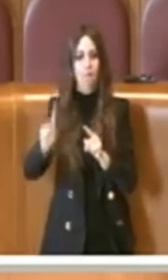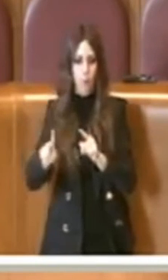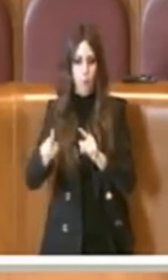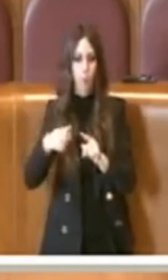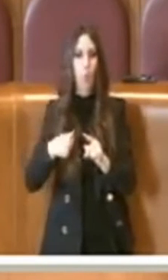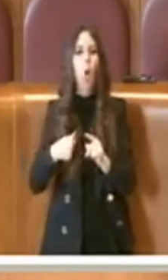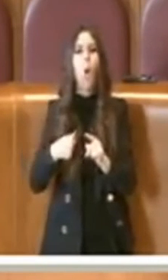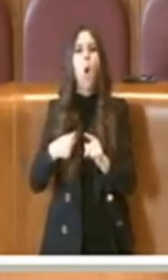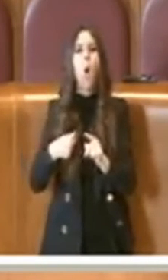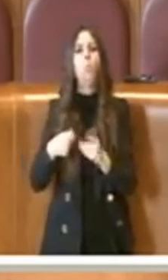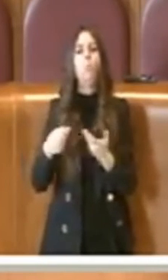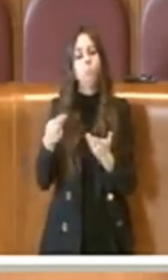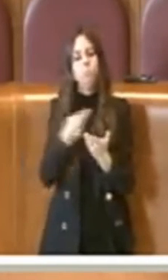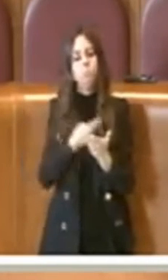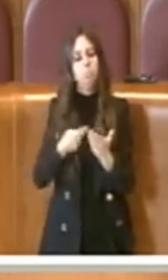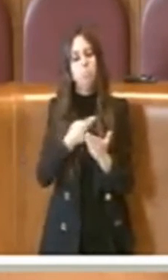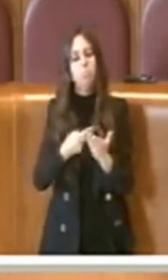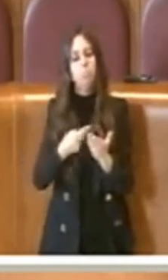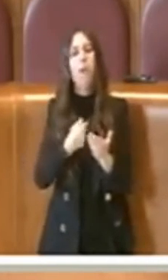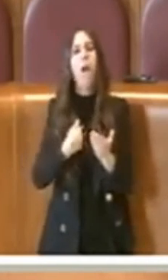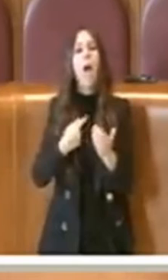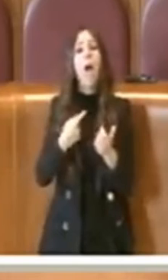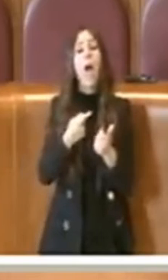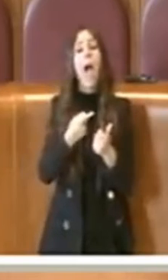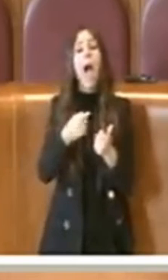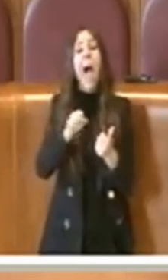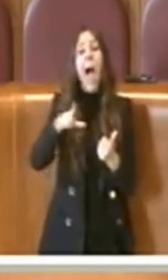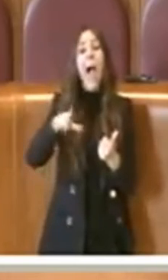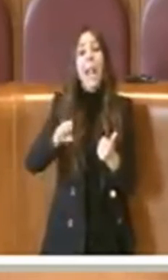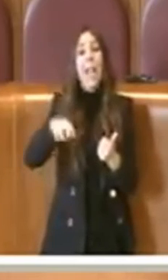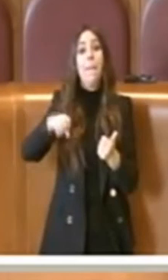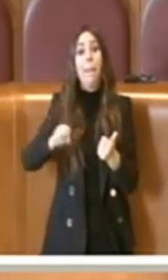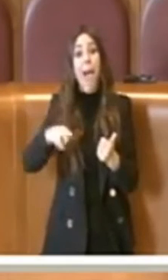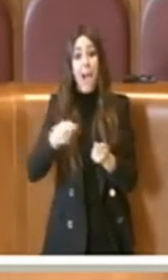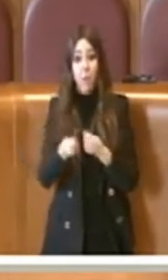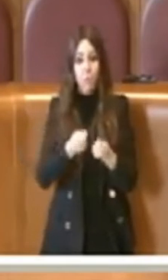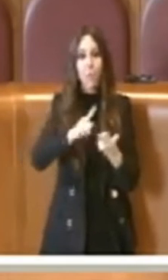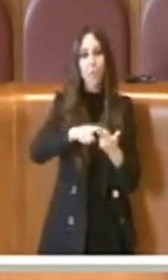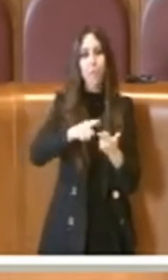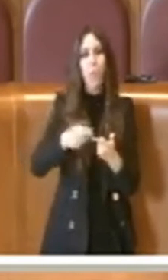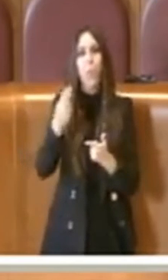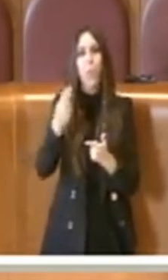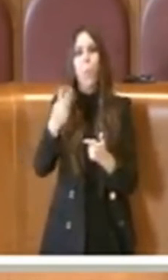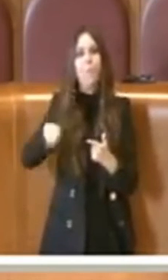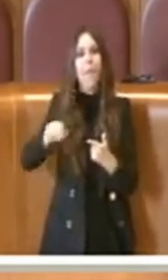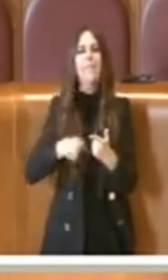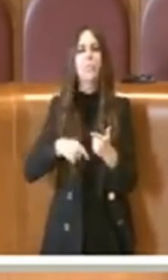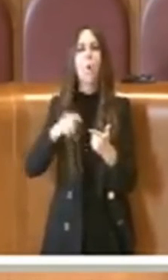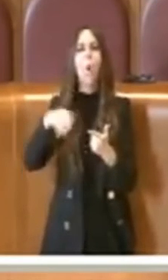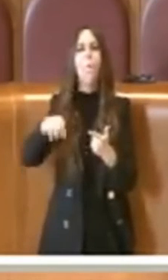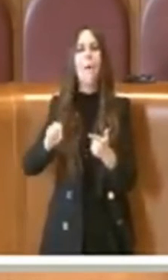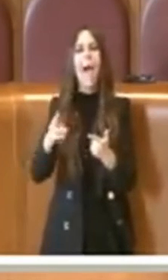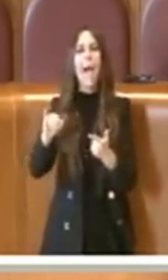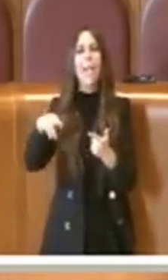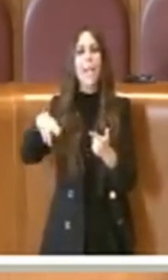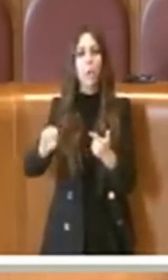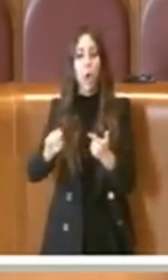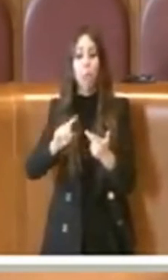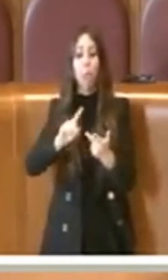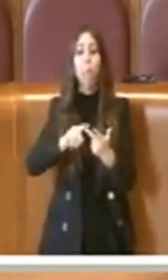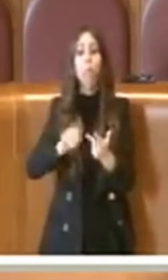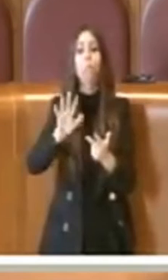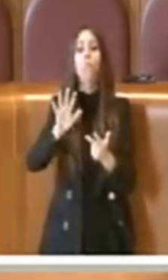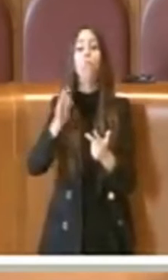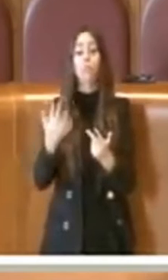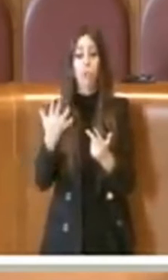degli investimenti gestione Le Manno, i due e mezzo di Marino e poi i cinque di